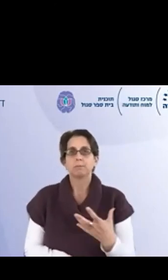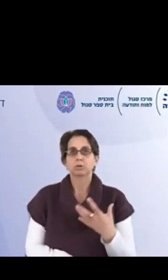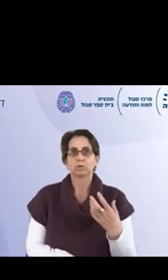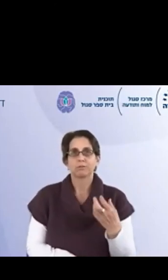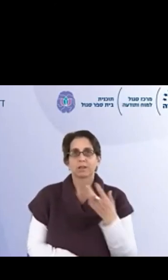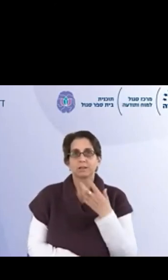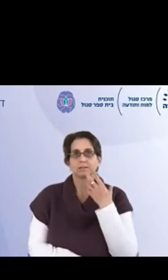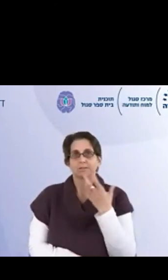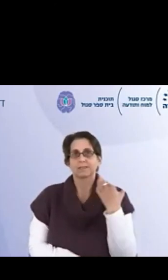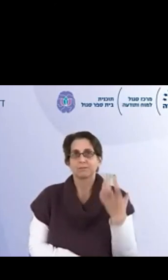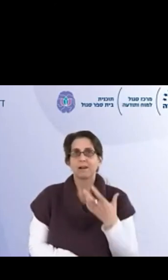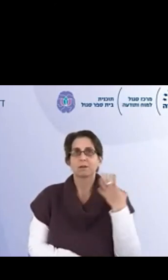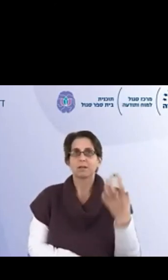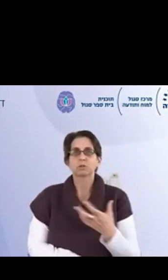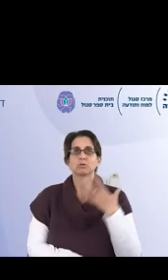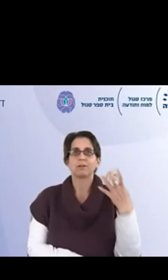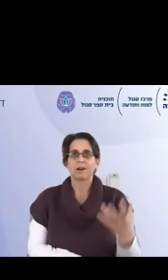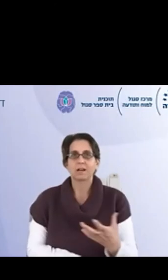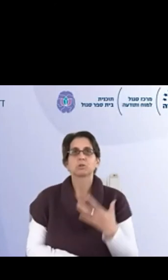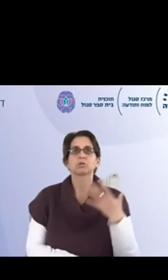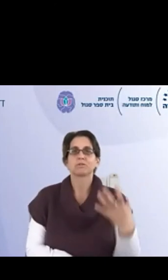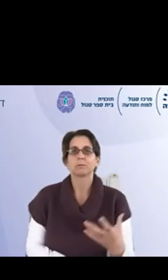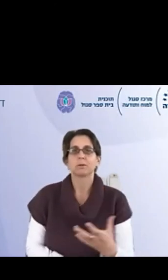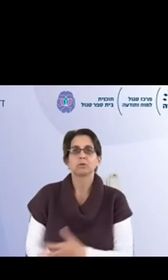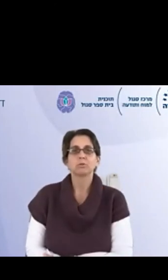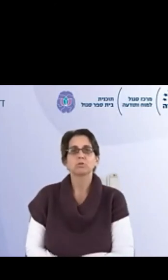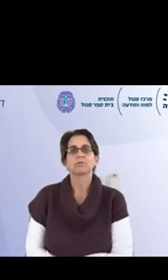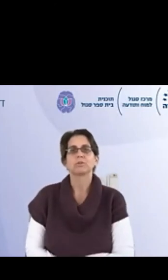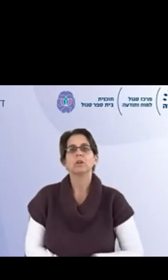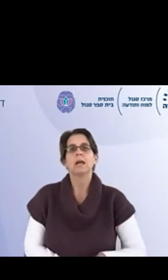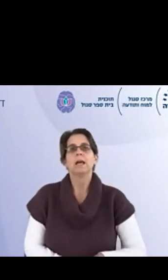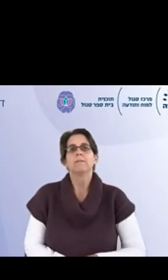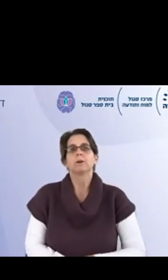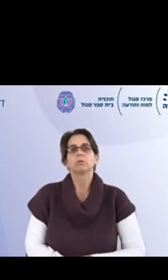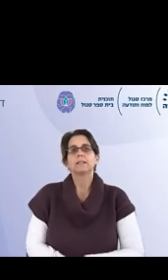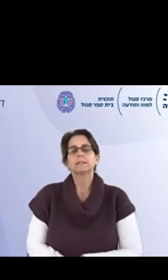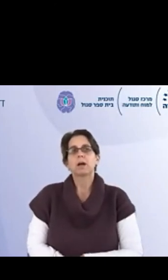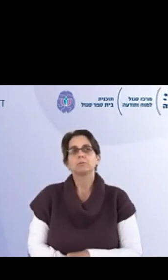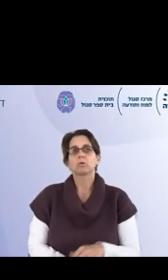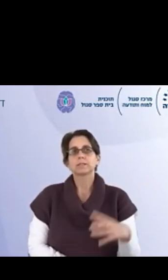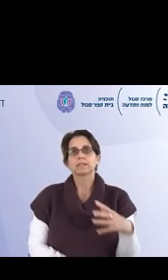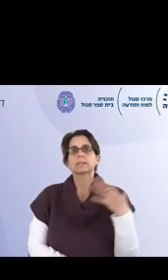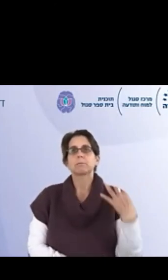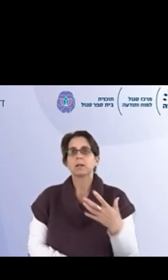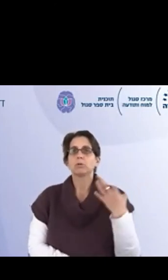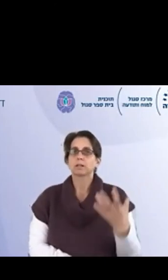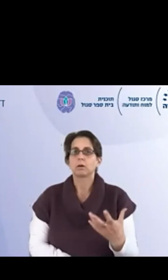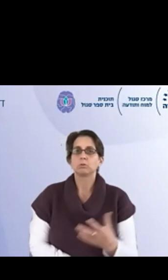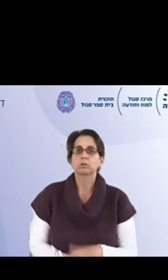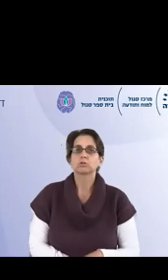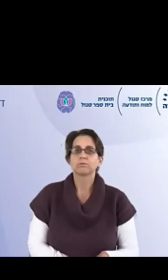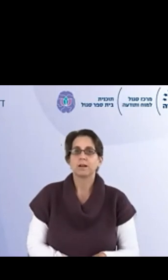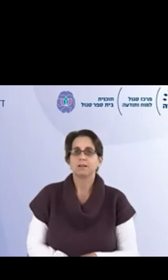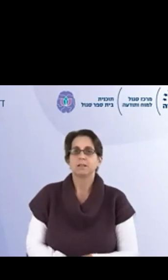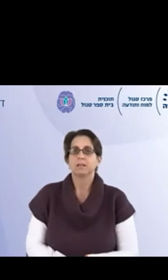מכנה משותף, השפה, מכנה משותף, ערכים משותפים, אמונות משותפות, ורותי, הייתי שמחה אם תוכלי קצת לספר לנו, על